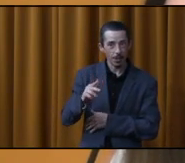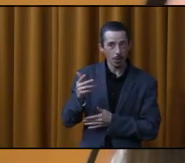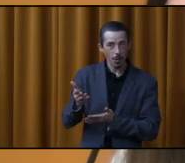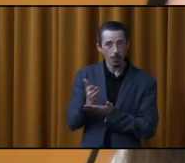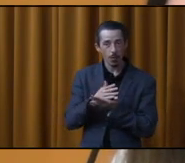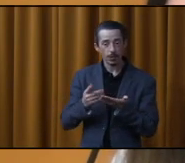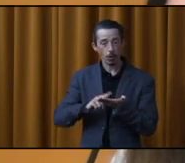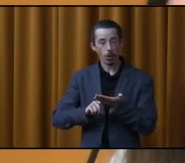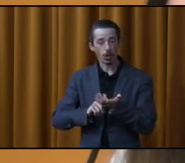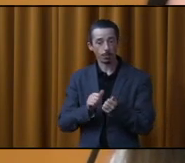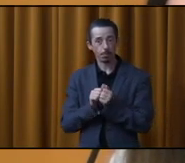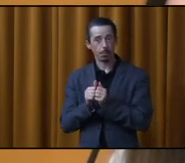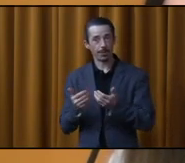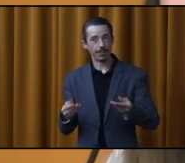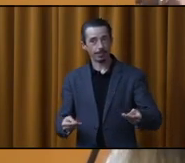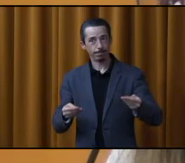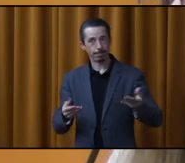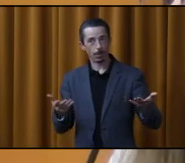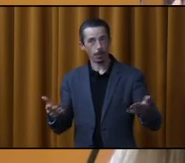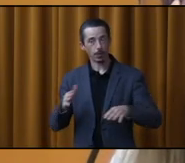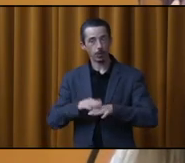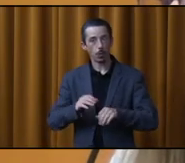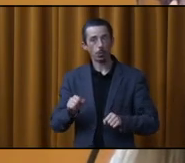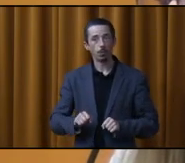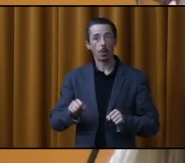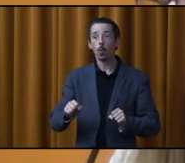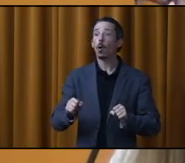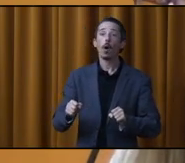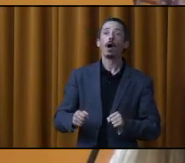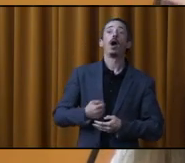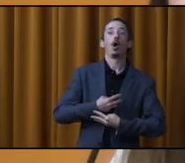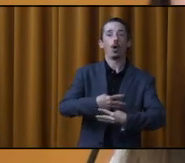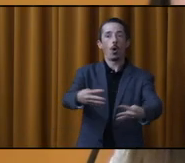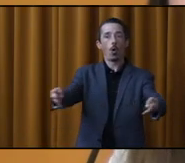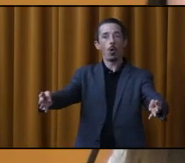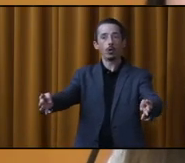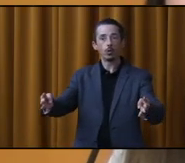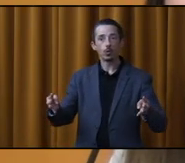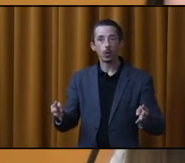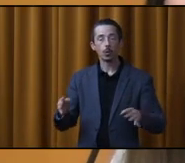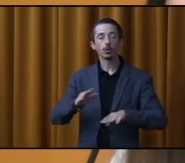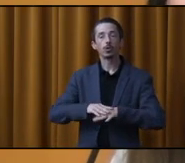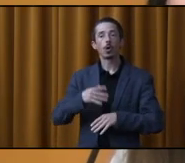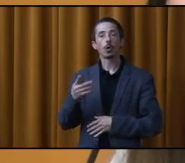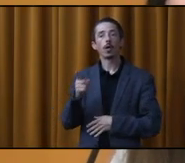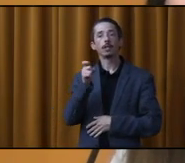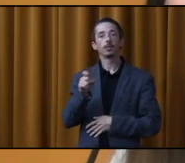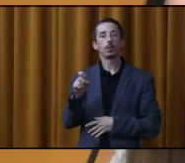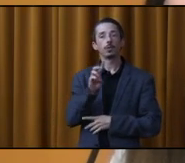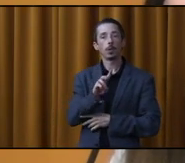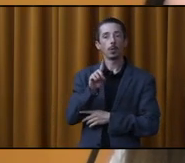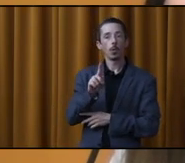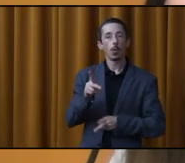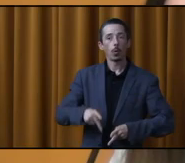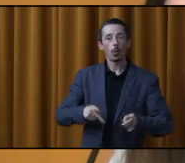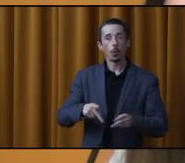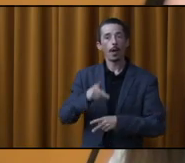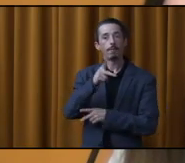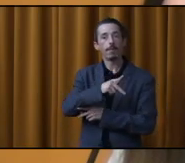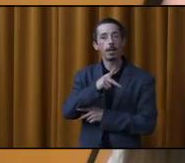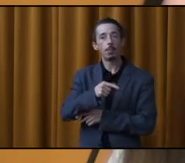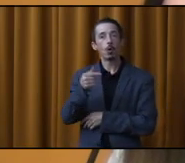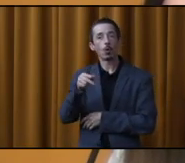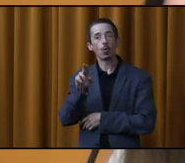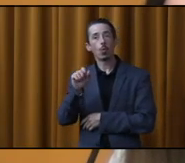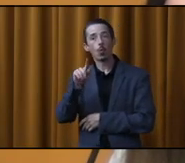corrigée concernant l'installation d'une clôture en cours avant sur l'immeuble situé au 161 rue Philippe-Goulet